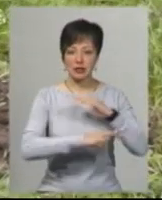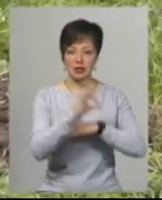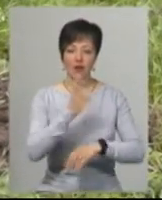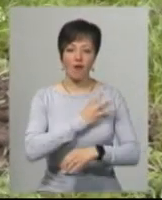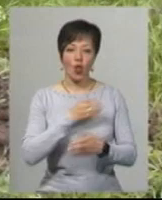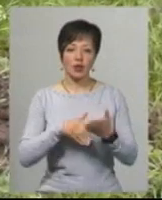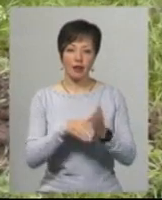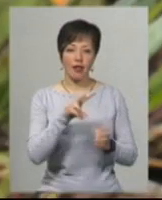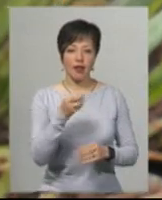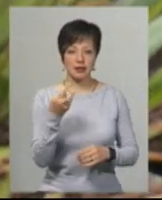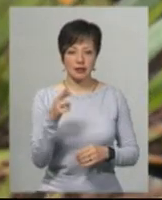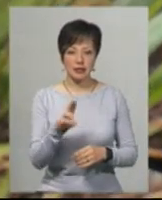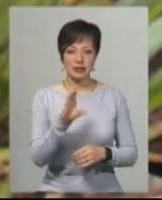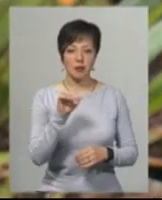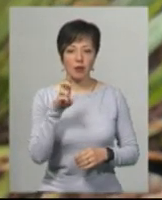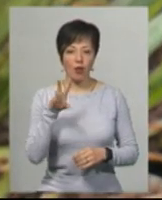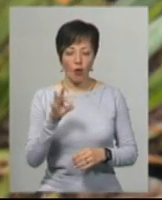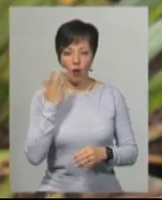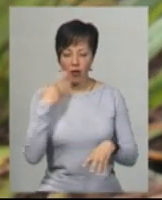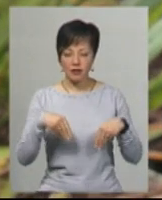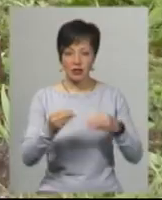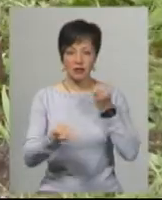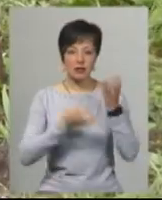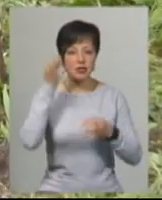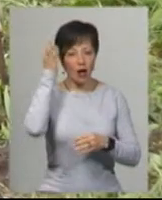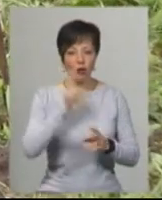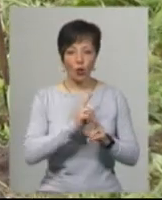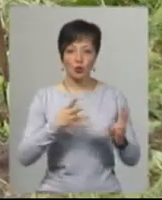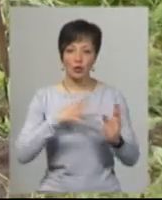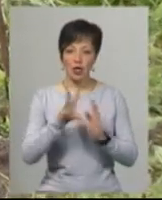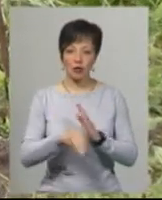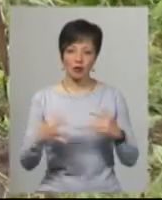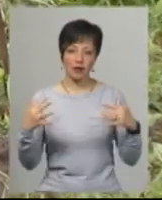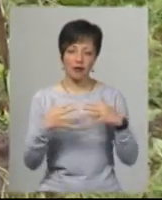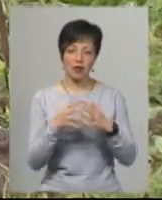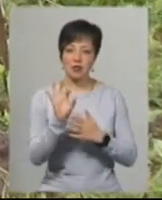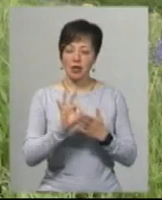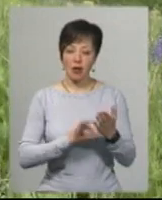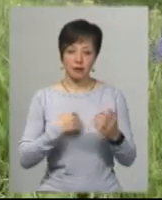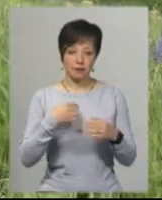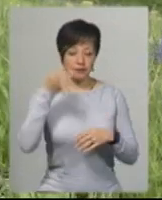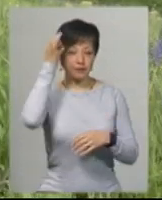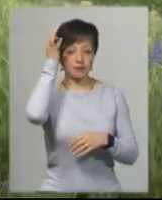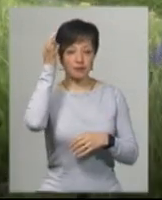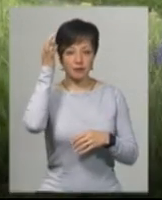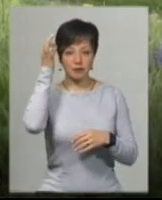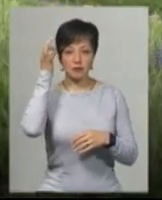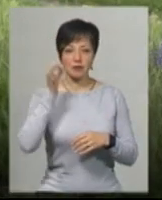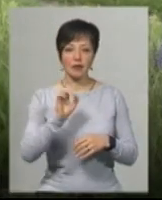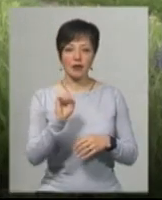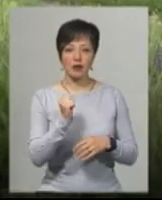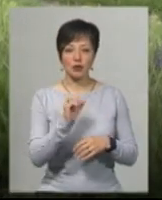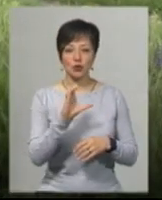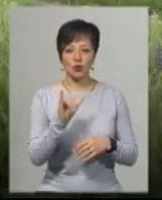волонтерка Леся Стебло. Каже, коли висаджувала квіти, згадувала тих, хто загинув на війні. Зразу мені на думку спав Анатолій